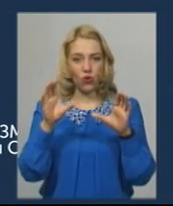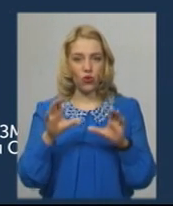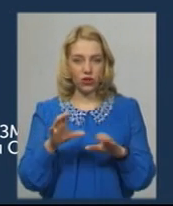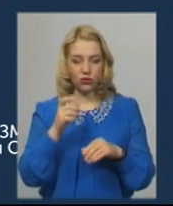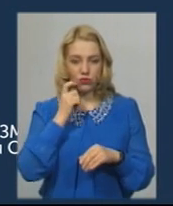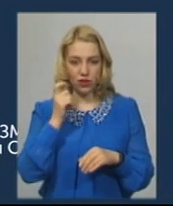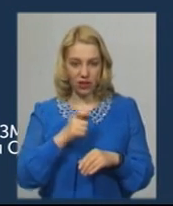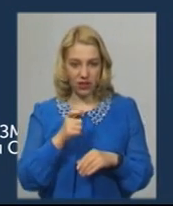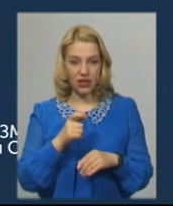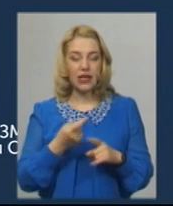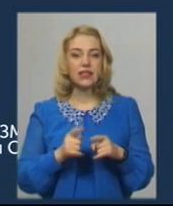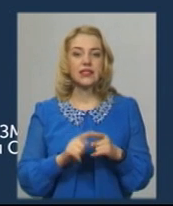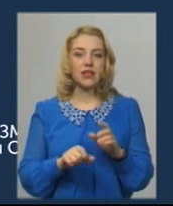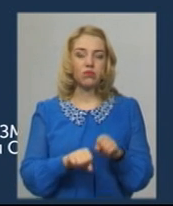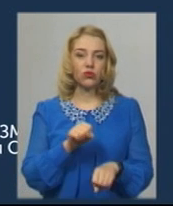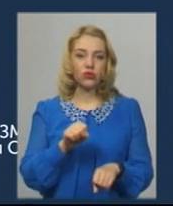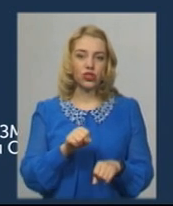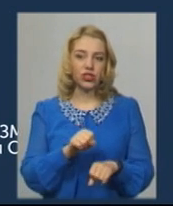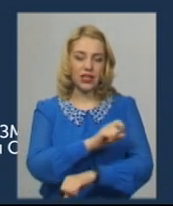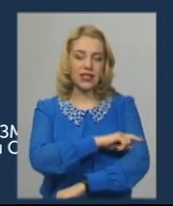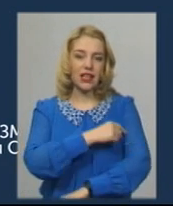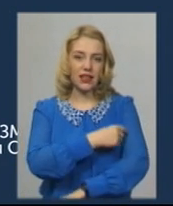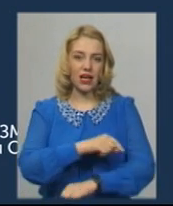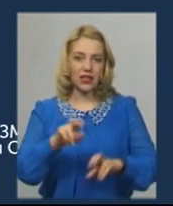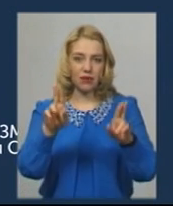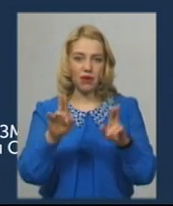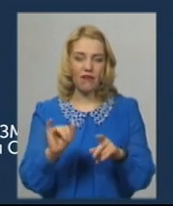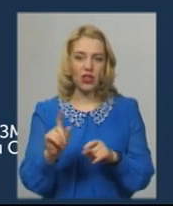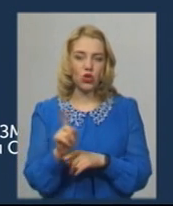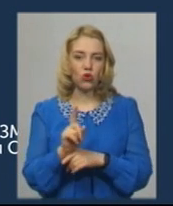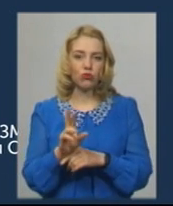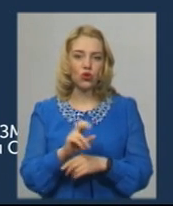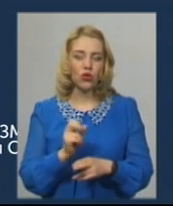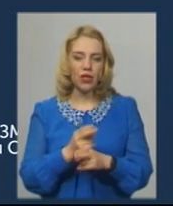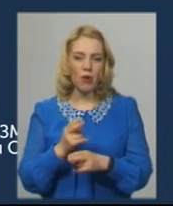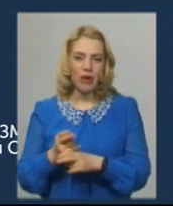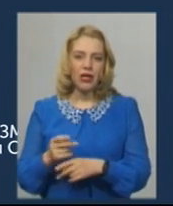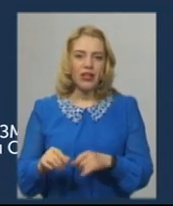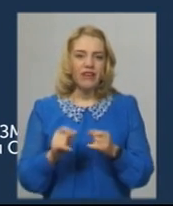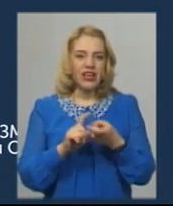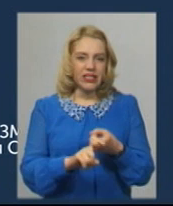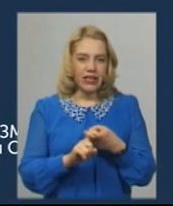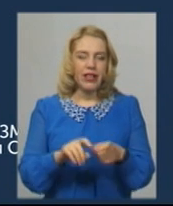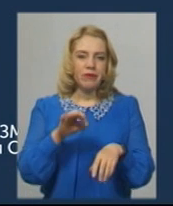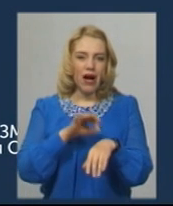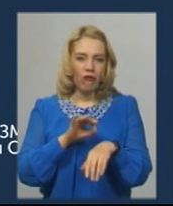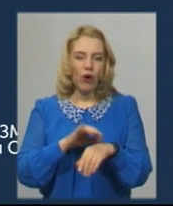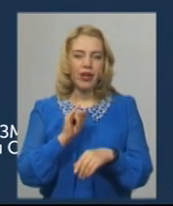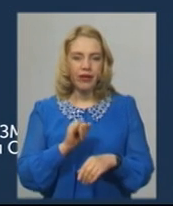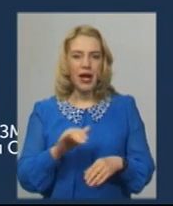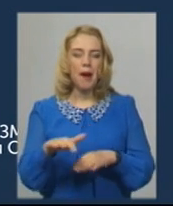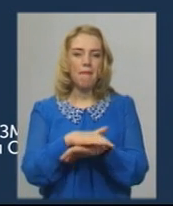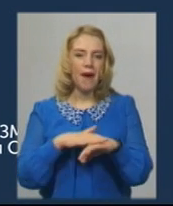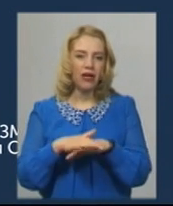України. Це порушення санітарних правил і норм щодо запобігання інфекційним захворюванням та масовим